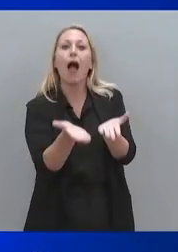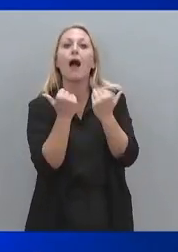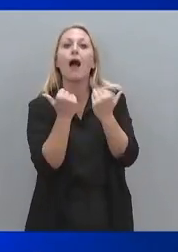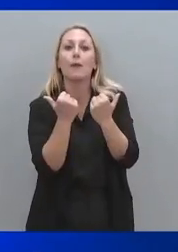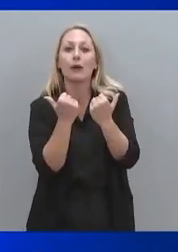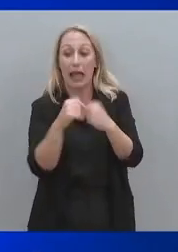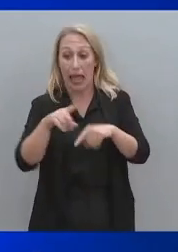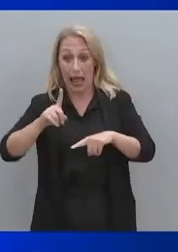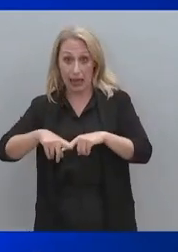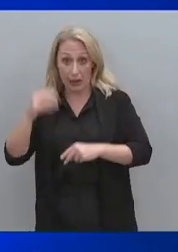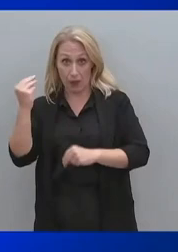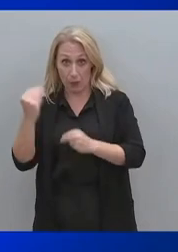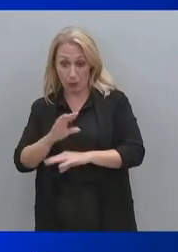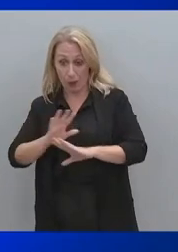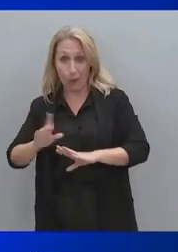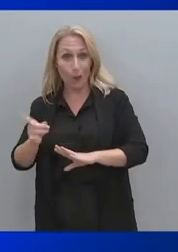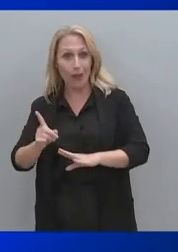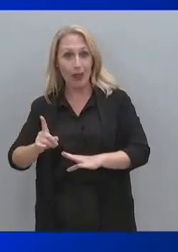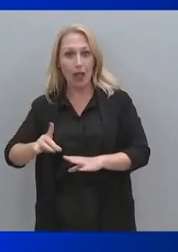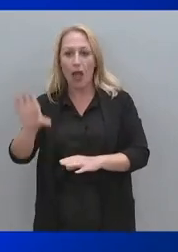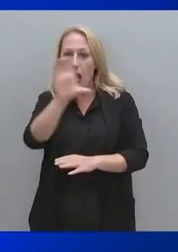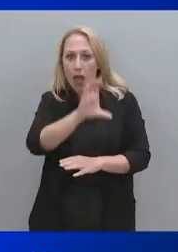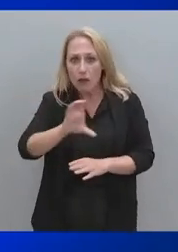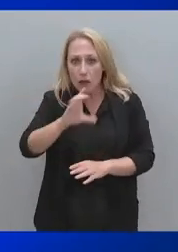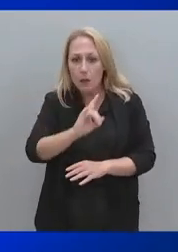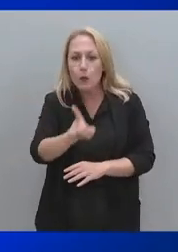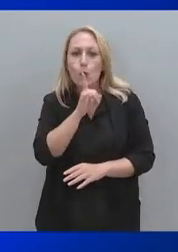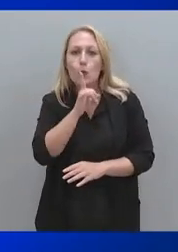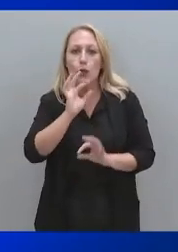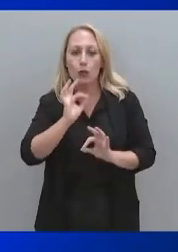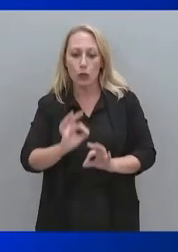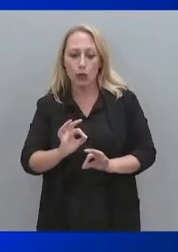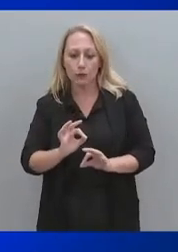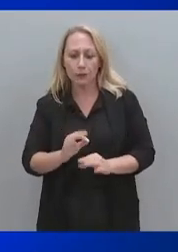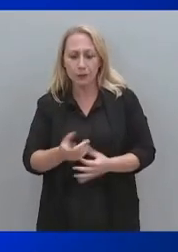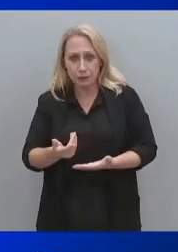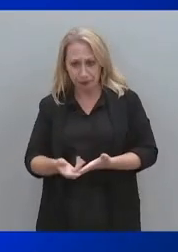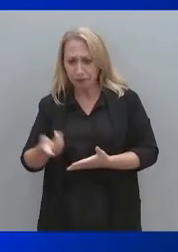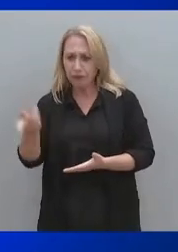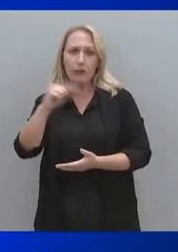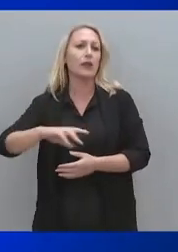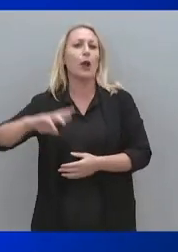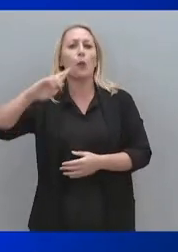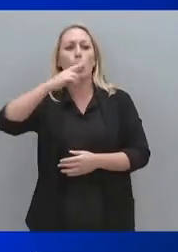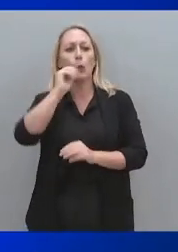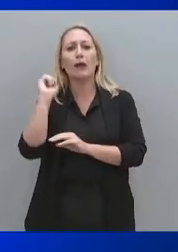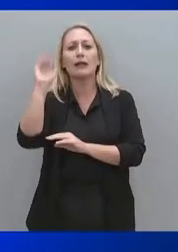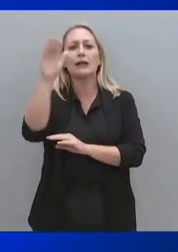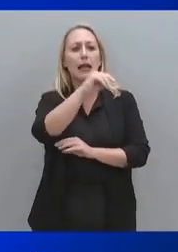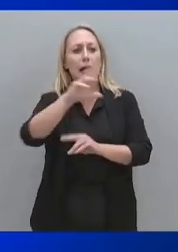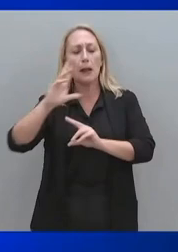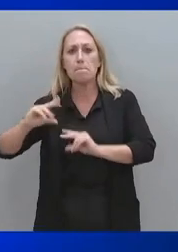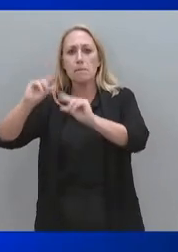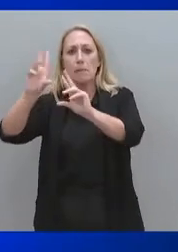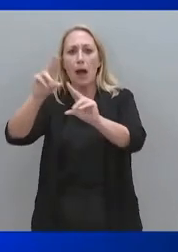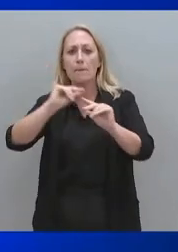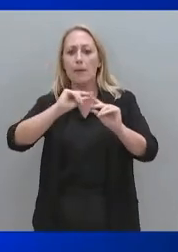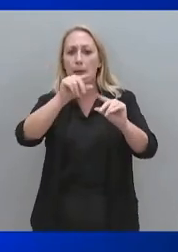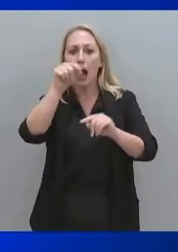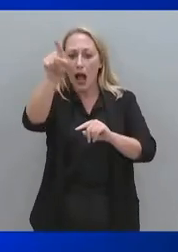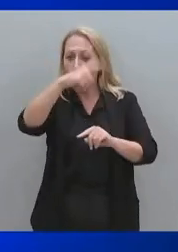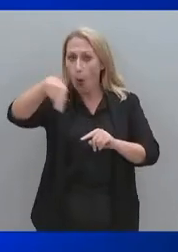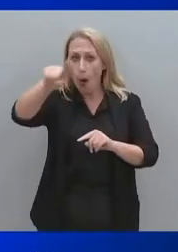είναι μόνο ελληνικό πρόβλημα, το γνωρίζετε πολύ καλά. Είναι ευρωπαϊκό πρόβλημα. Ομολογοί μου έχουνε τύχει αντικείμενο παρακολούθησης, πάρα πολλοί πολιτικοί,